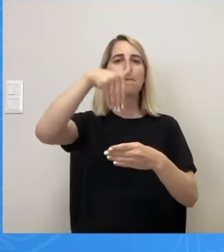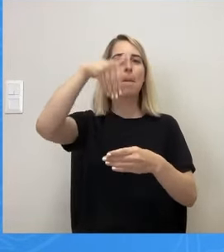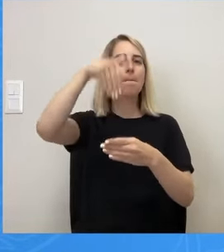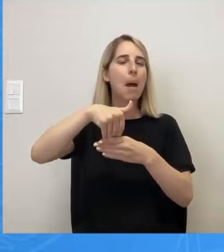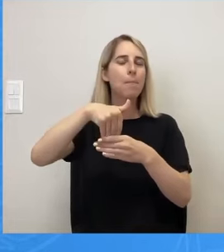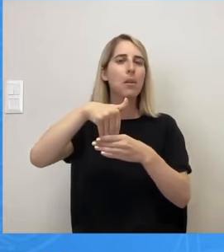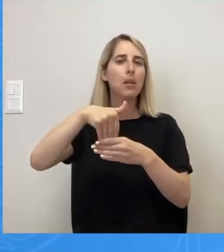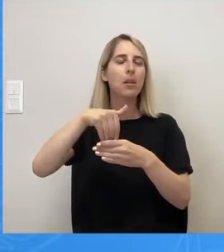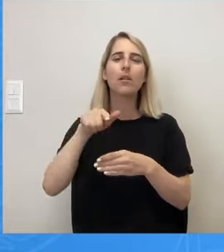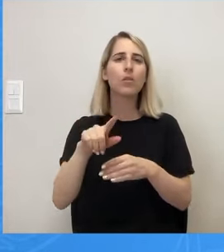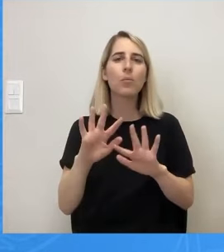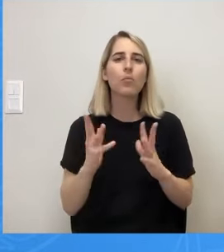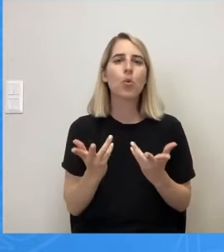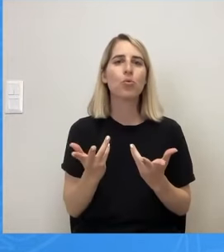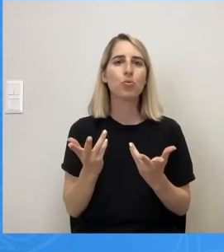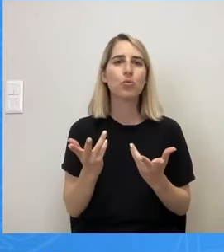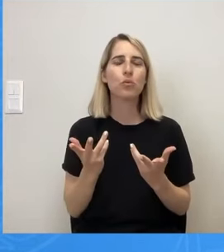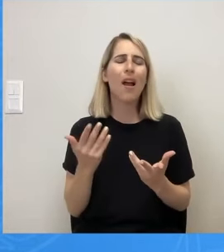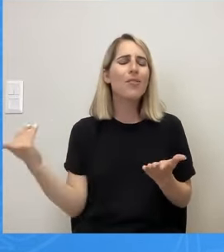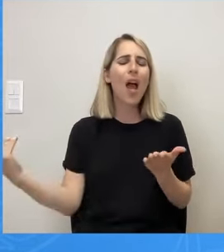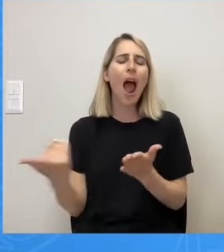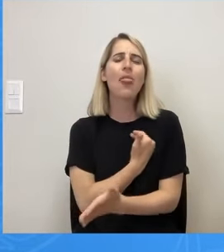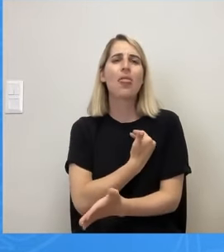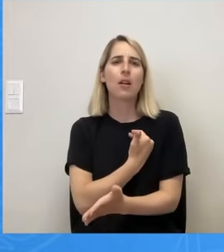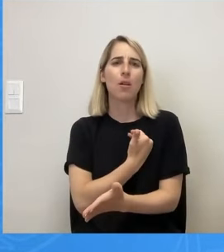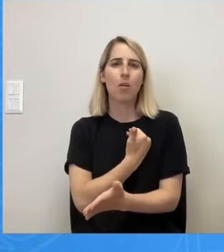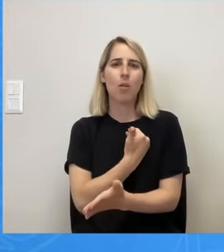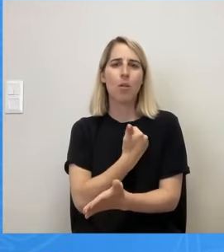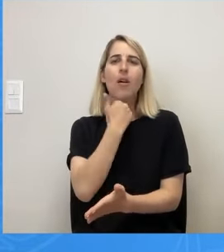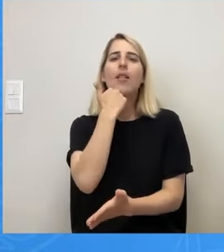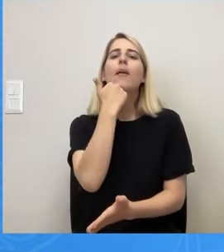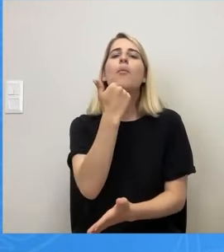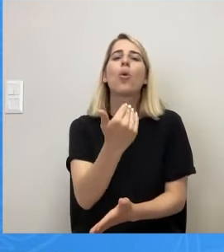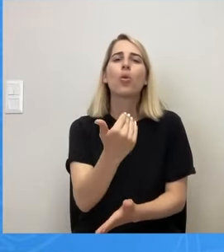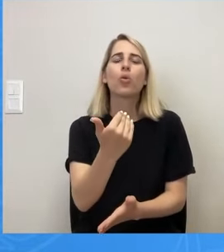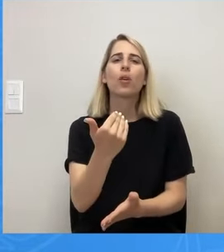και μια άδεια. Δεν μπορεί να βγάλουν έτσι στο όνομα ότι είναι